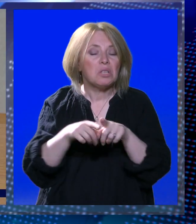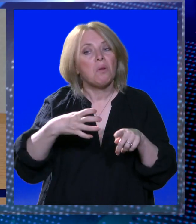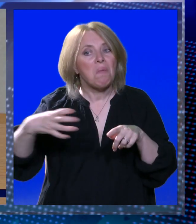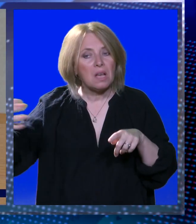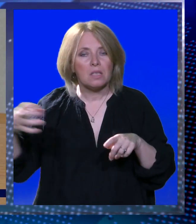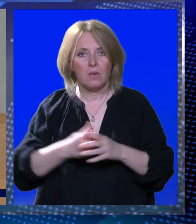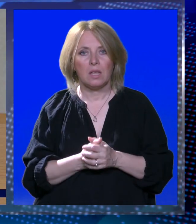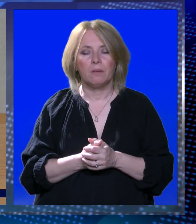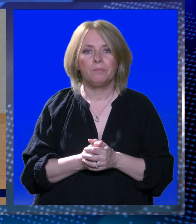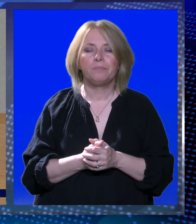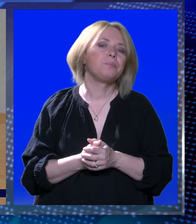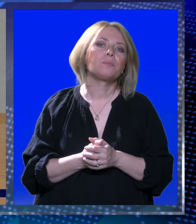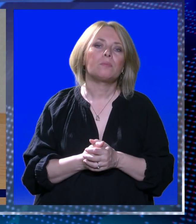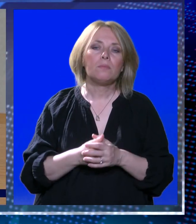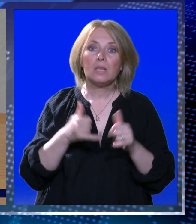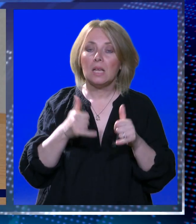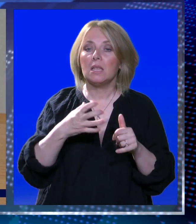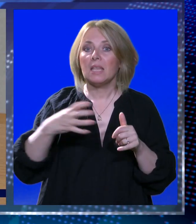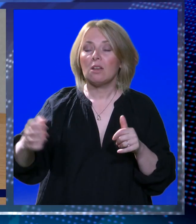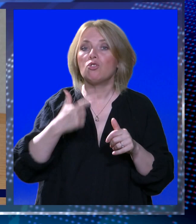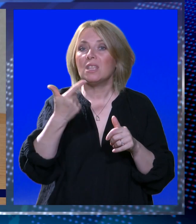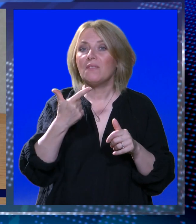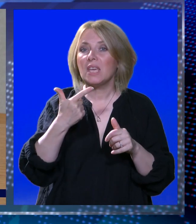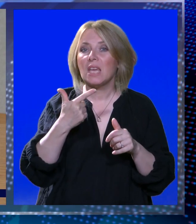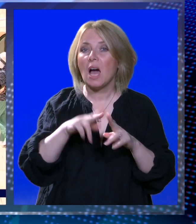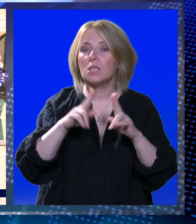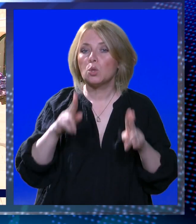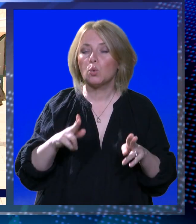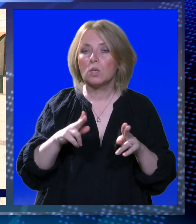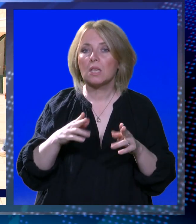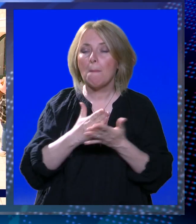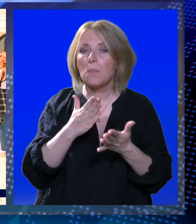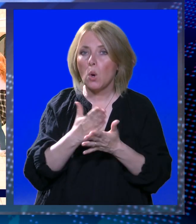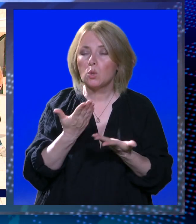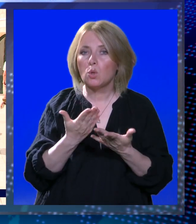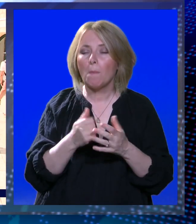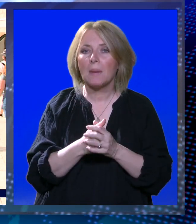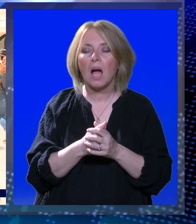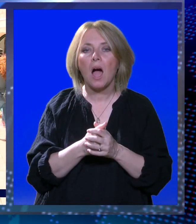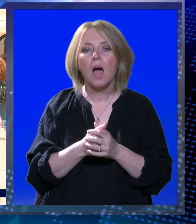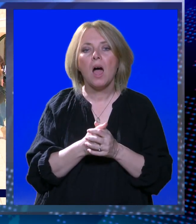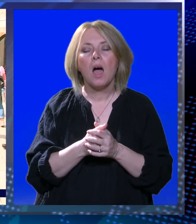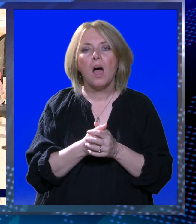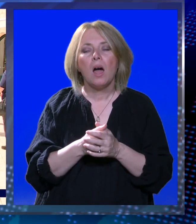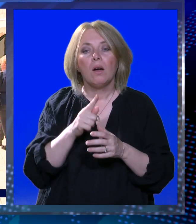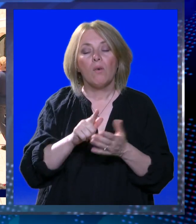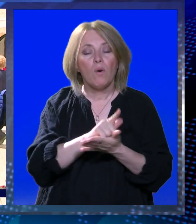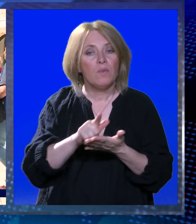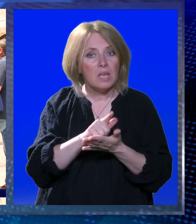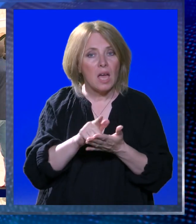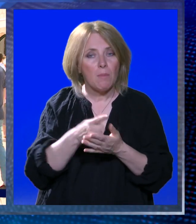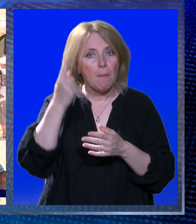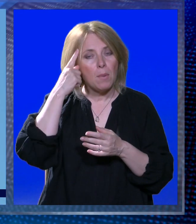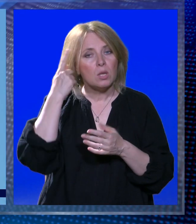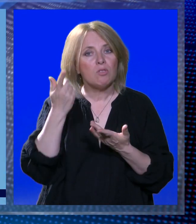U tijeku su još dva sudska postupka gdje se odgovorne osobe iz zelene akcije i akciju kao pravnu osobu tuži uz odštetu. Svo ovo